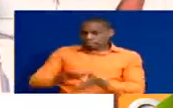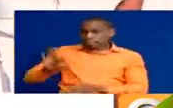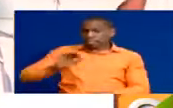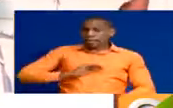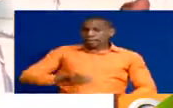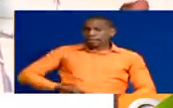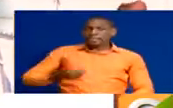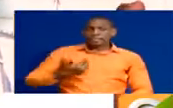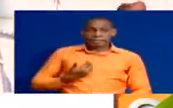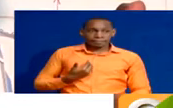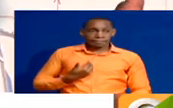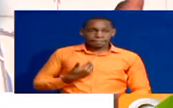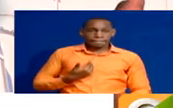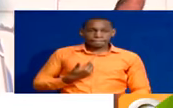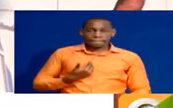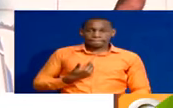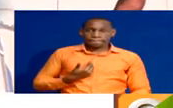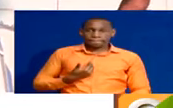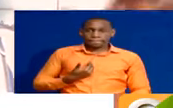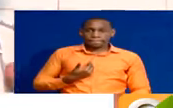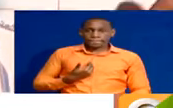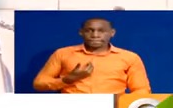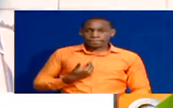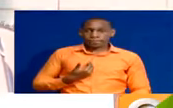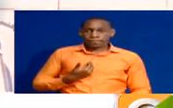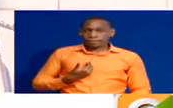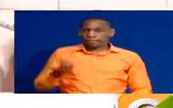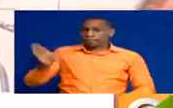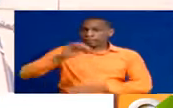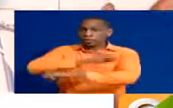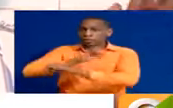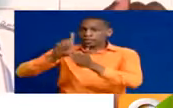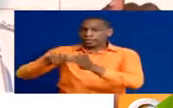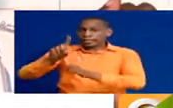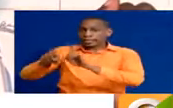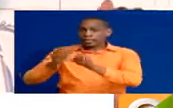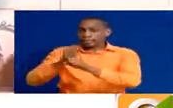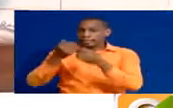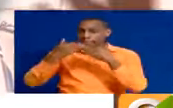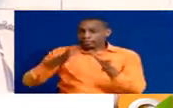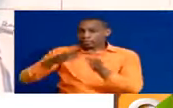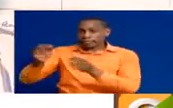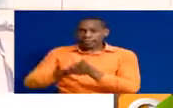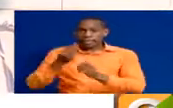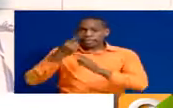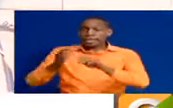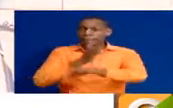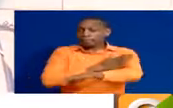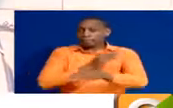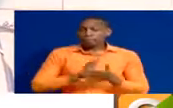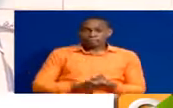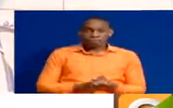walikuwa na mimba na walirudi shule badai wakafanya mtiani wakatoku. Mwaka uliopita,